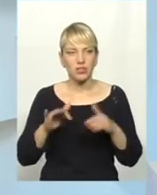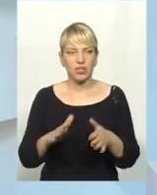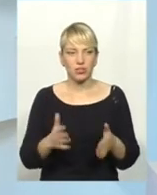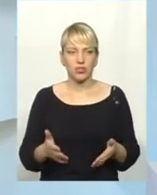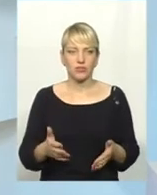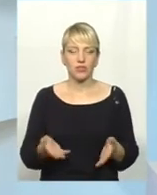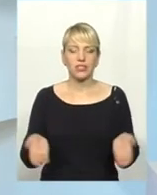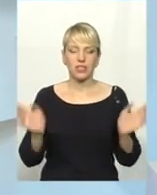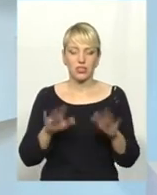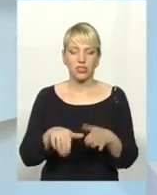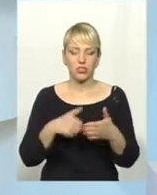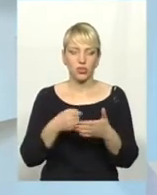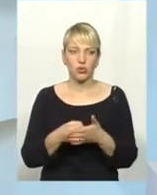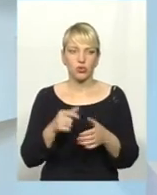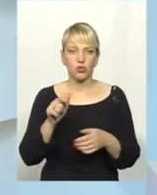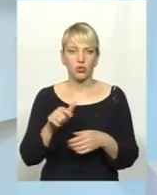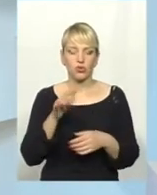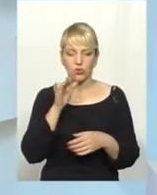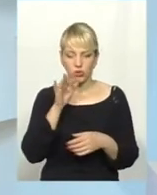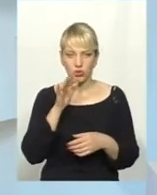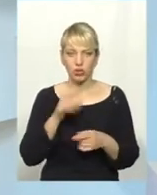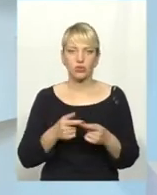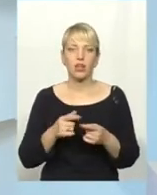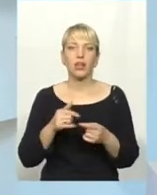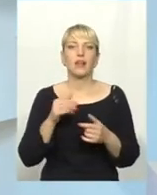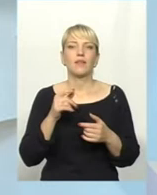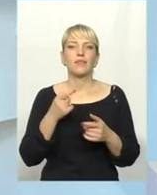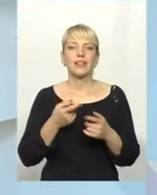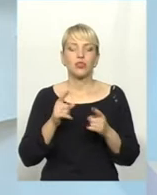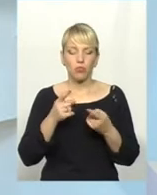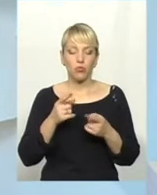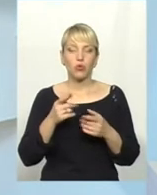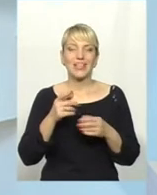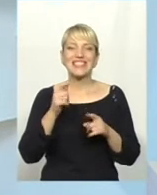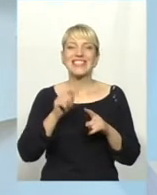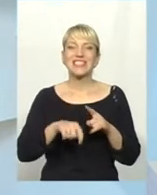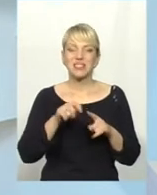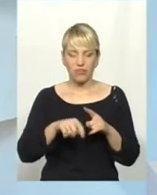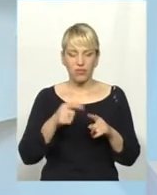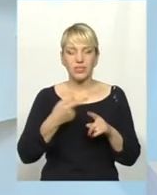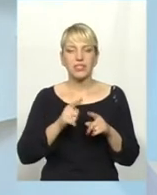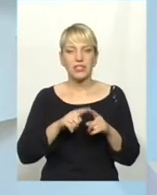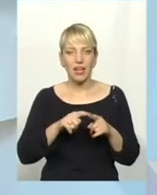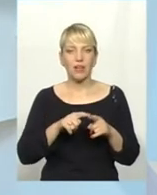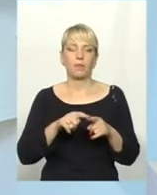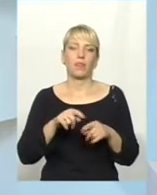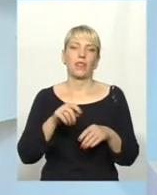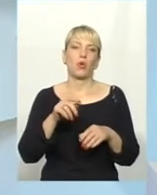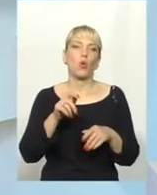до цього часу, тому ми сифіліс значною мірою контролюємо. По-перше, соматичні хвори,